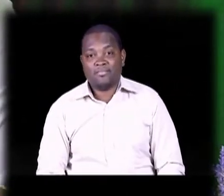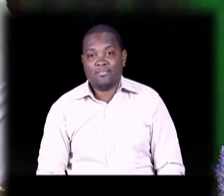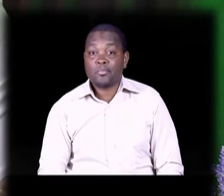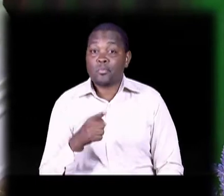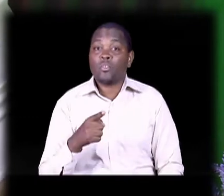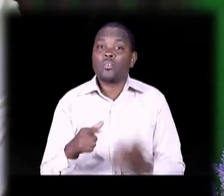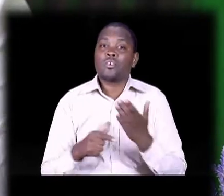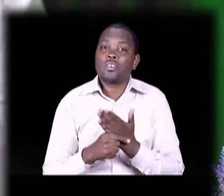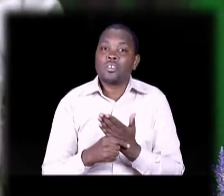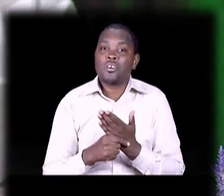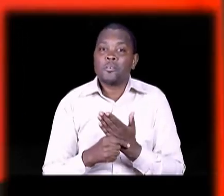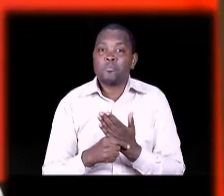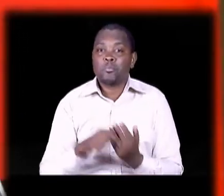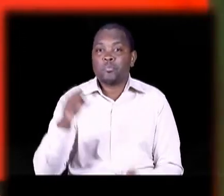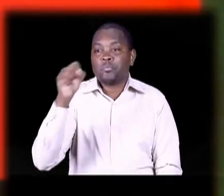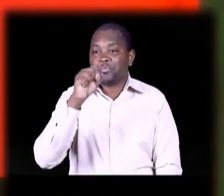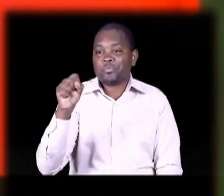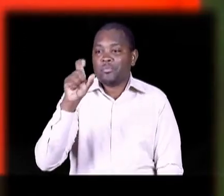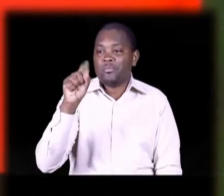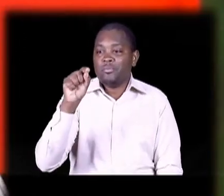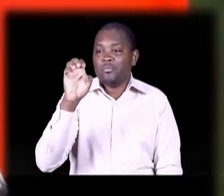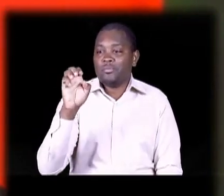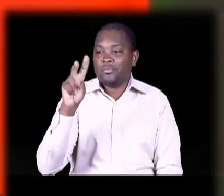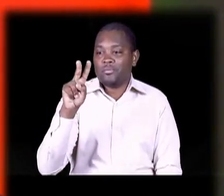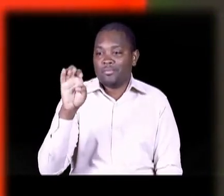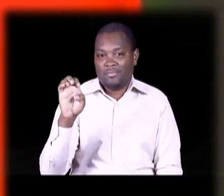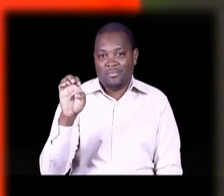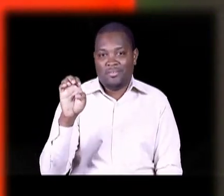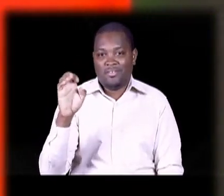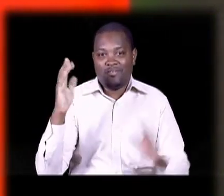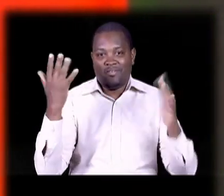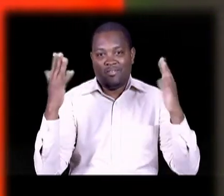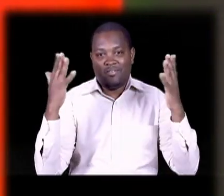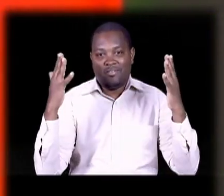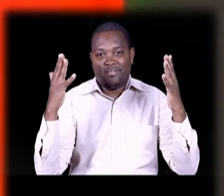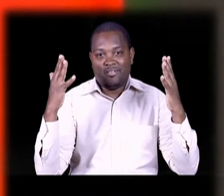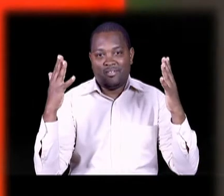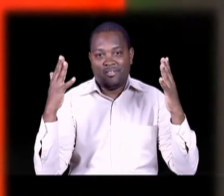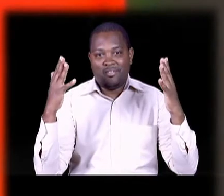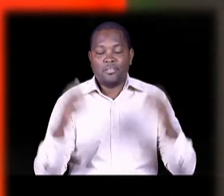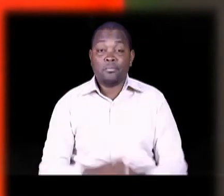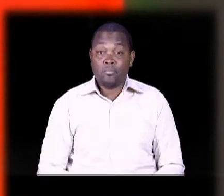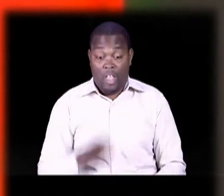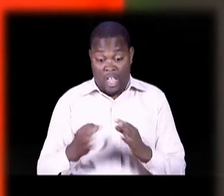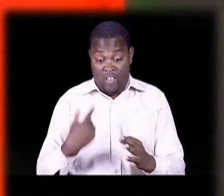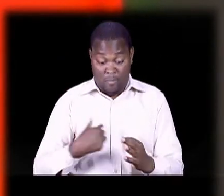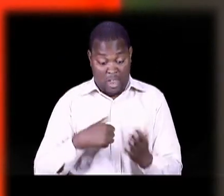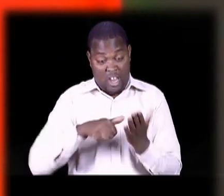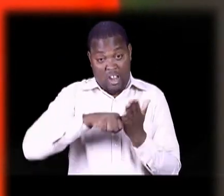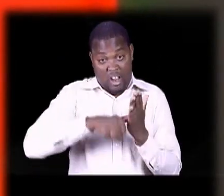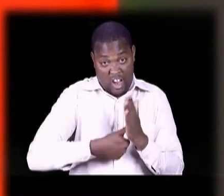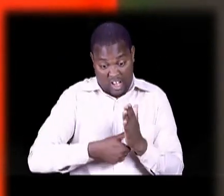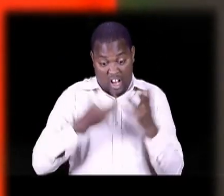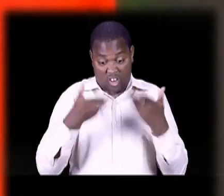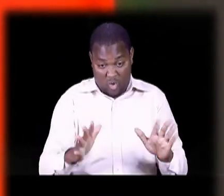nani Asante Jina yako metoka api Na ito Steve Toka saika Stupidestima coffee Steve In